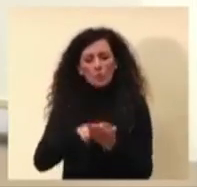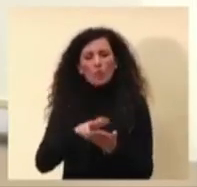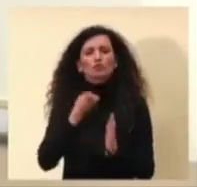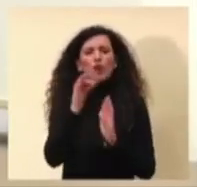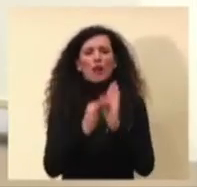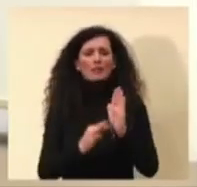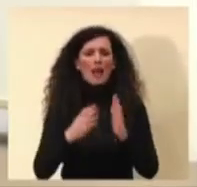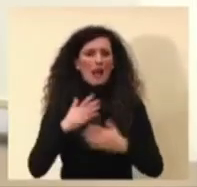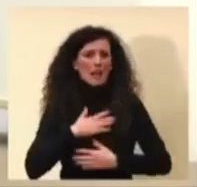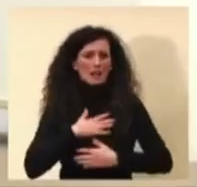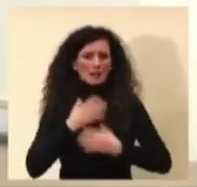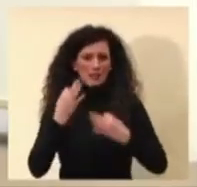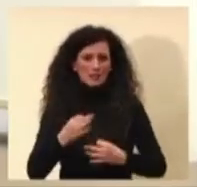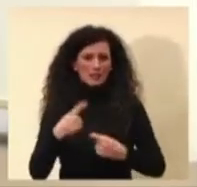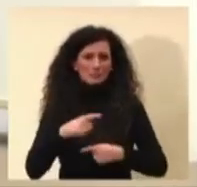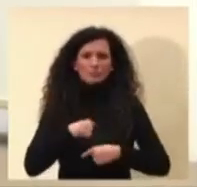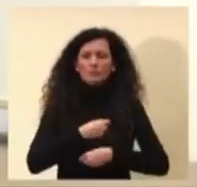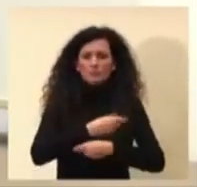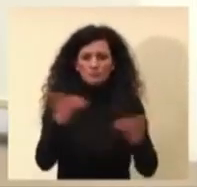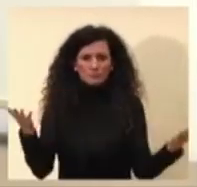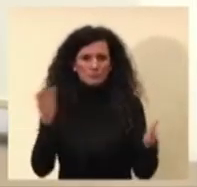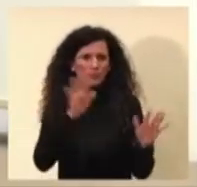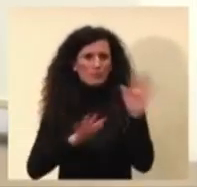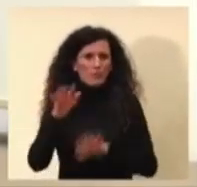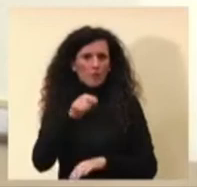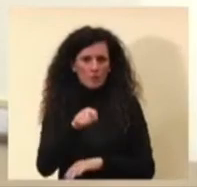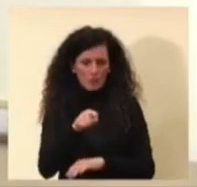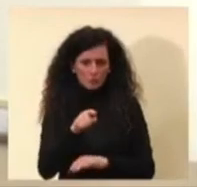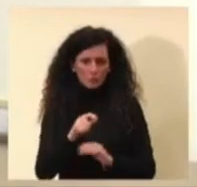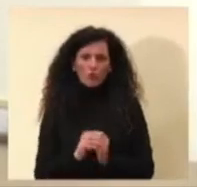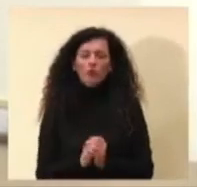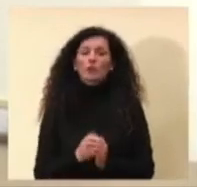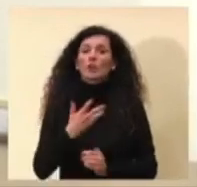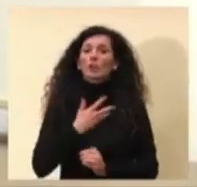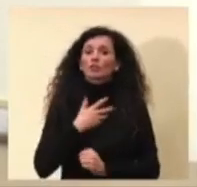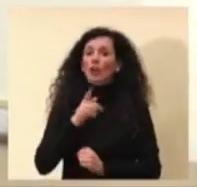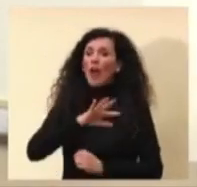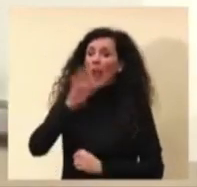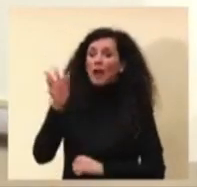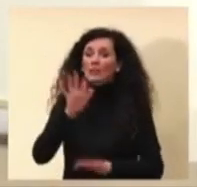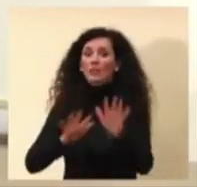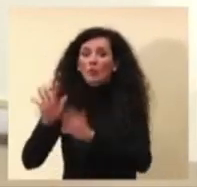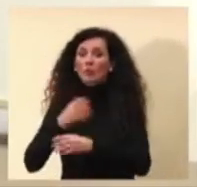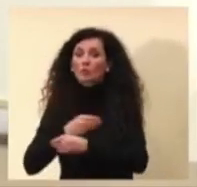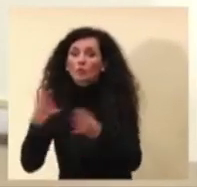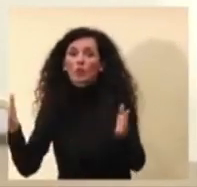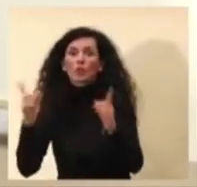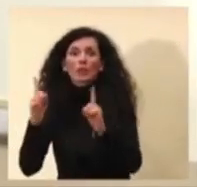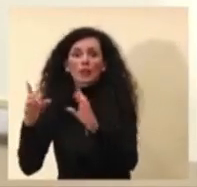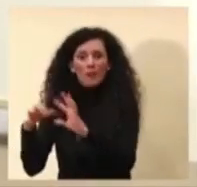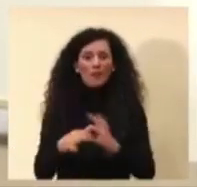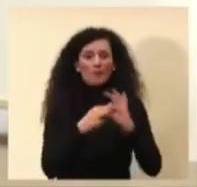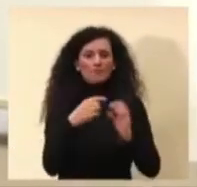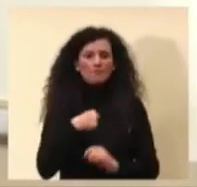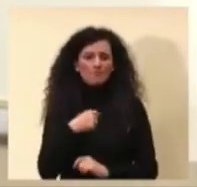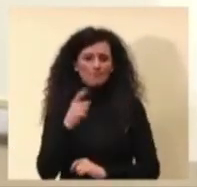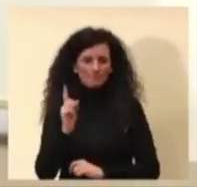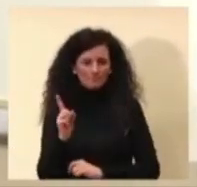anticipazione viene diffusa non è responsabilità certo della struttura di comunicazione ma evidentemente di